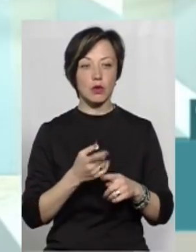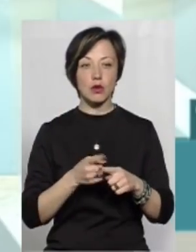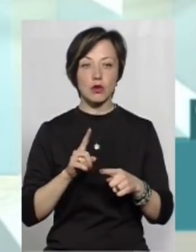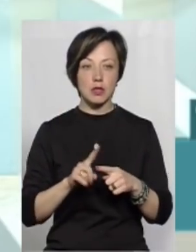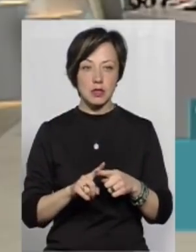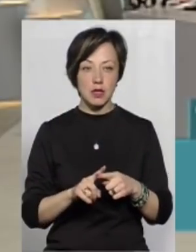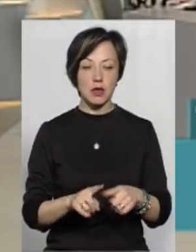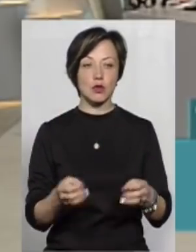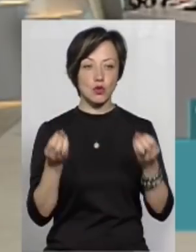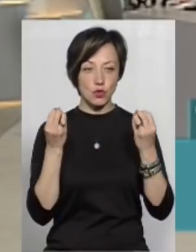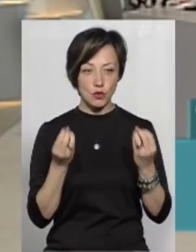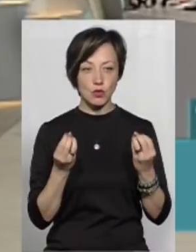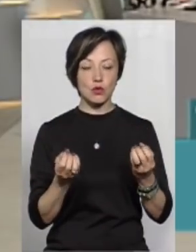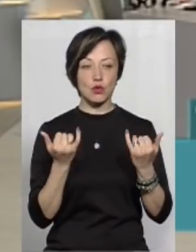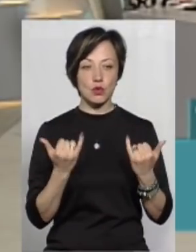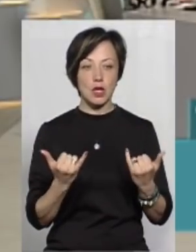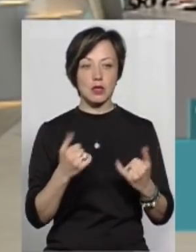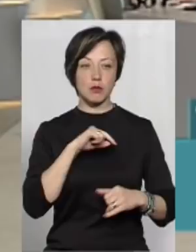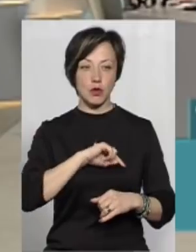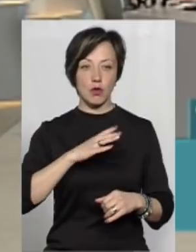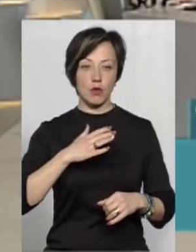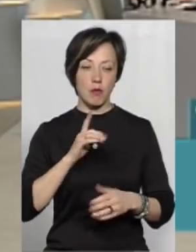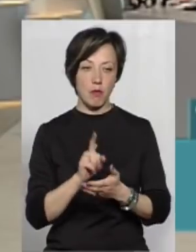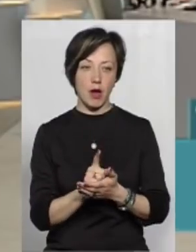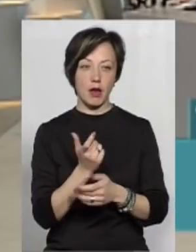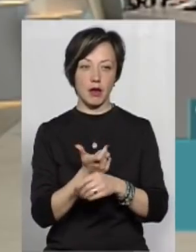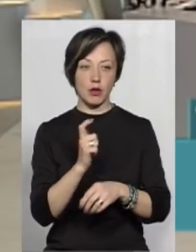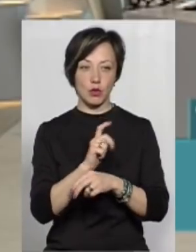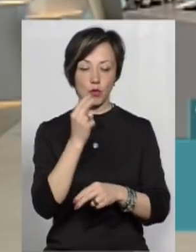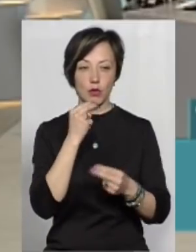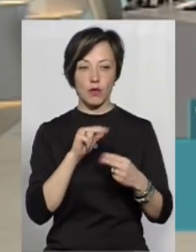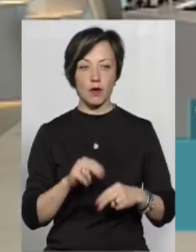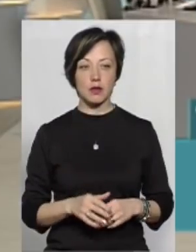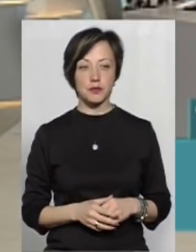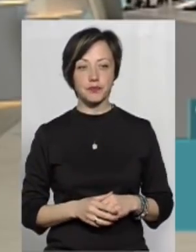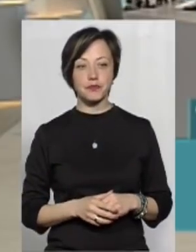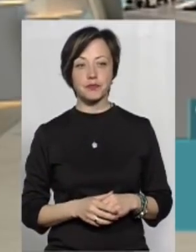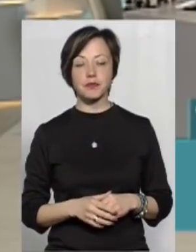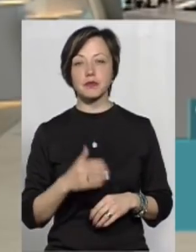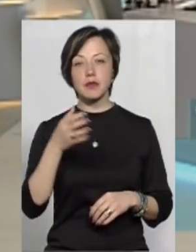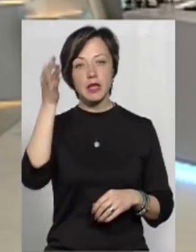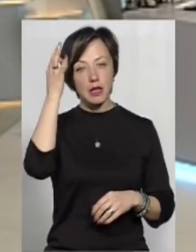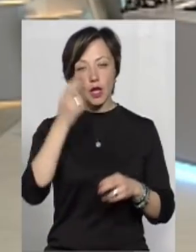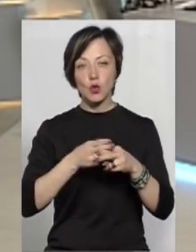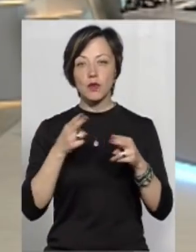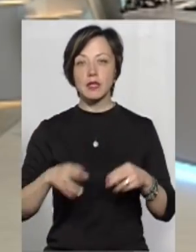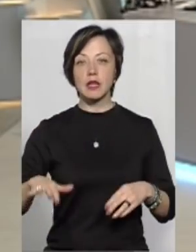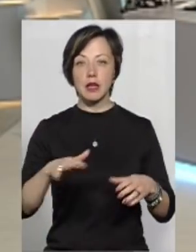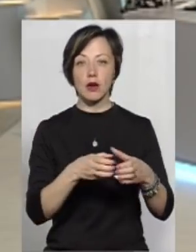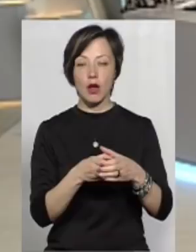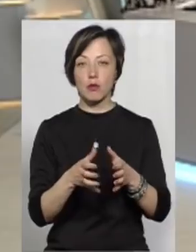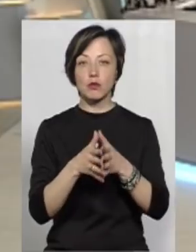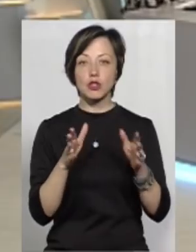крута, сучасна психологія, яка має домінувати. Ми згадали про Донавецьку тергромаду, вона більша за